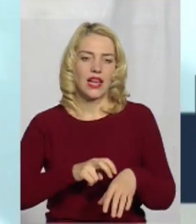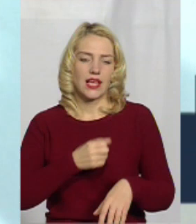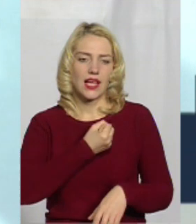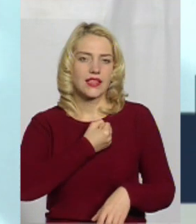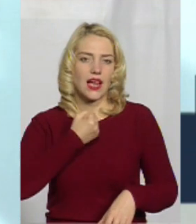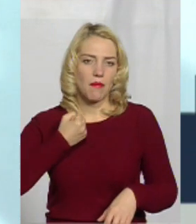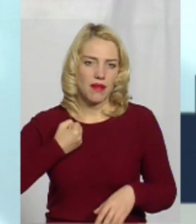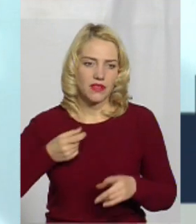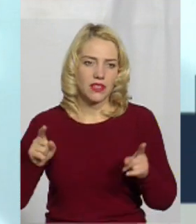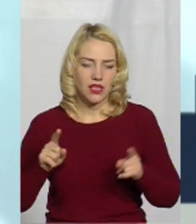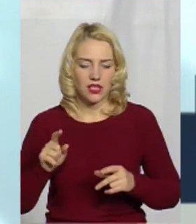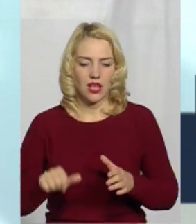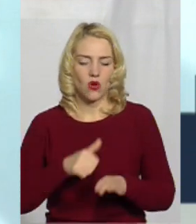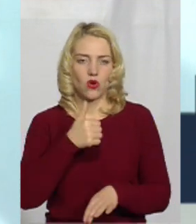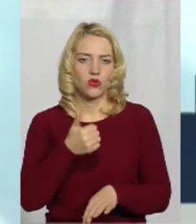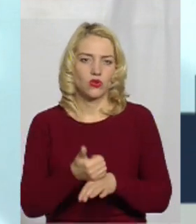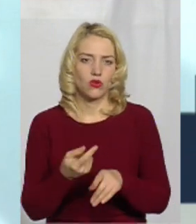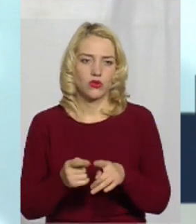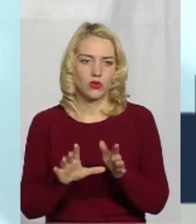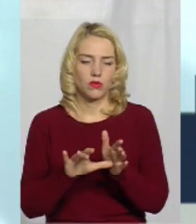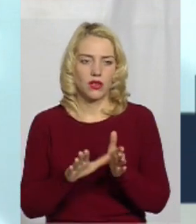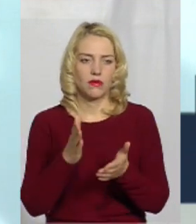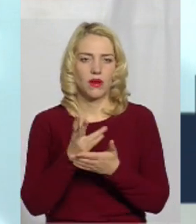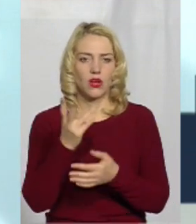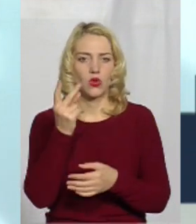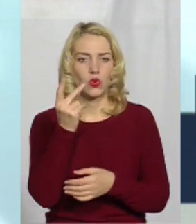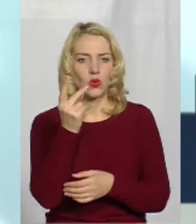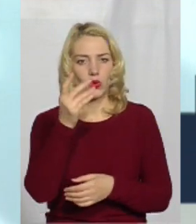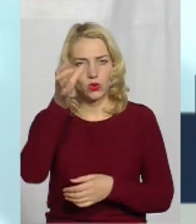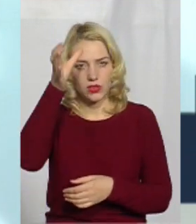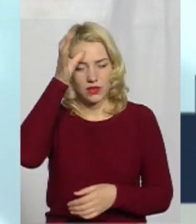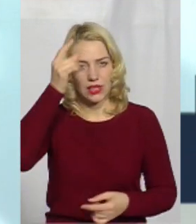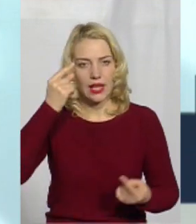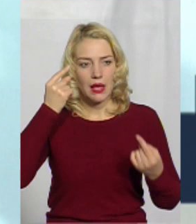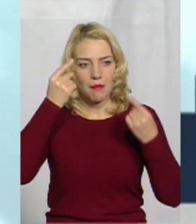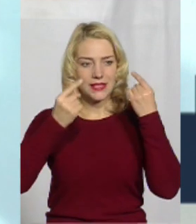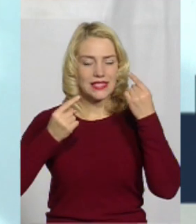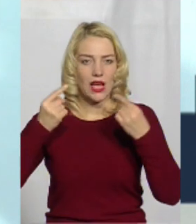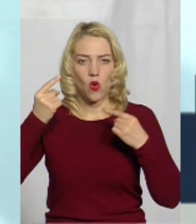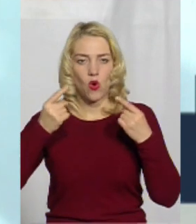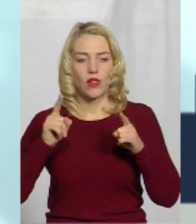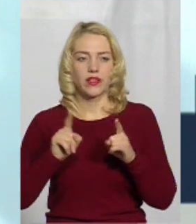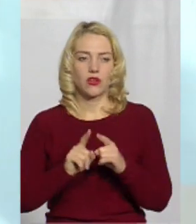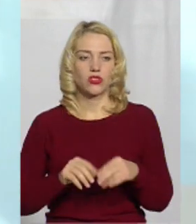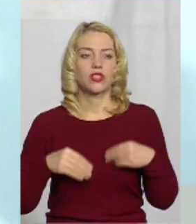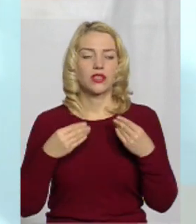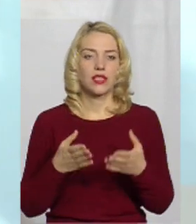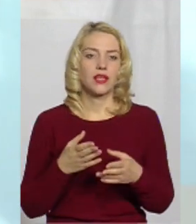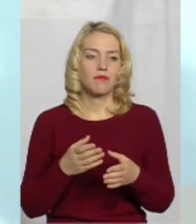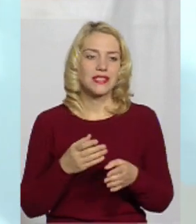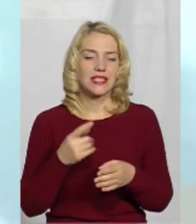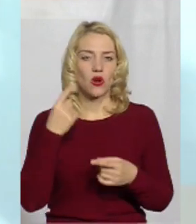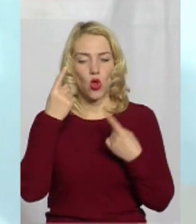очолює цю бригаду, вона має другу освіту психолога і теж надає частково психологічну